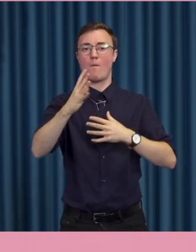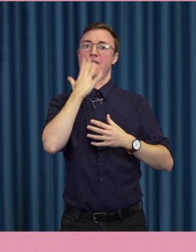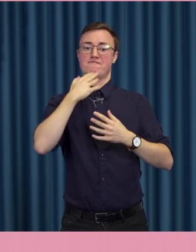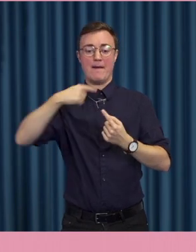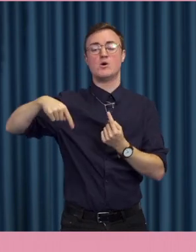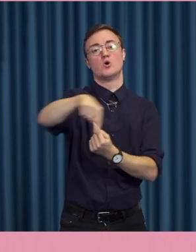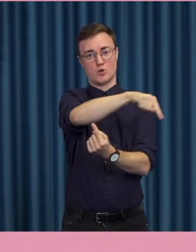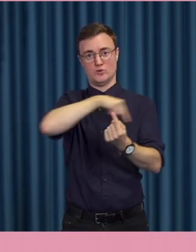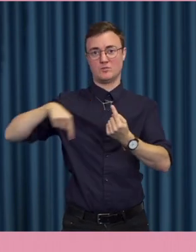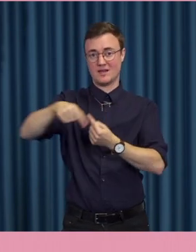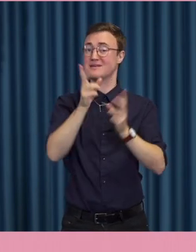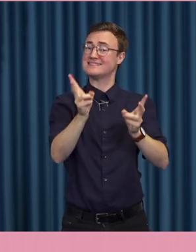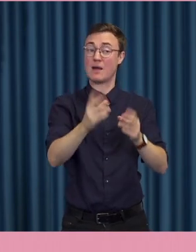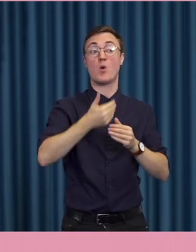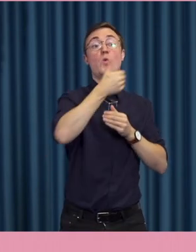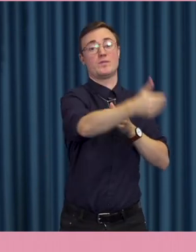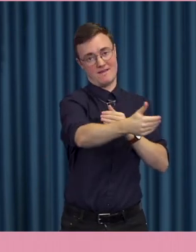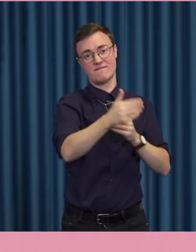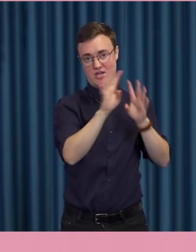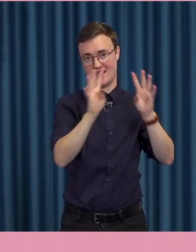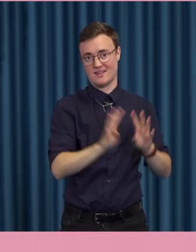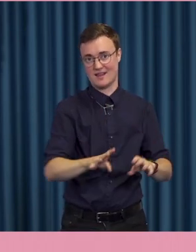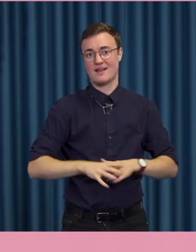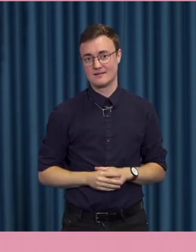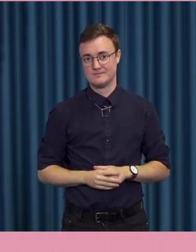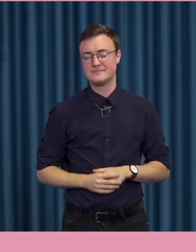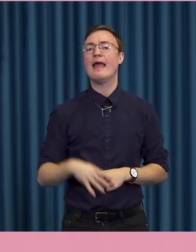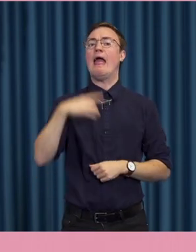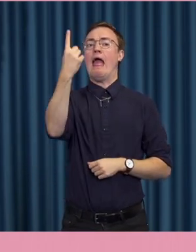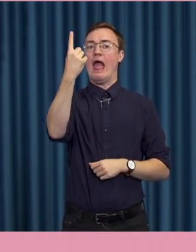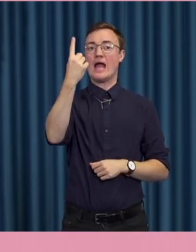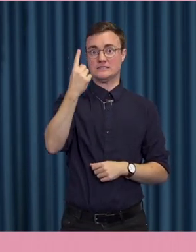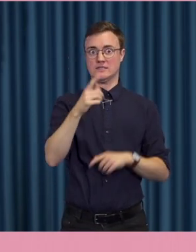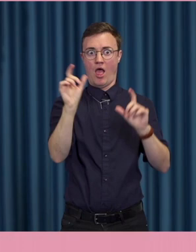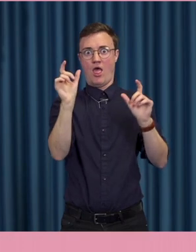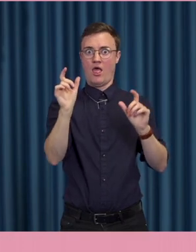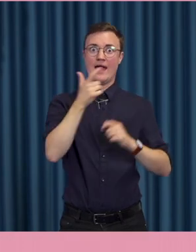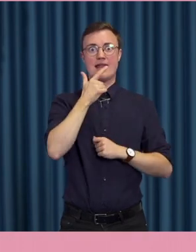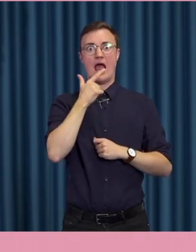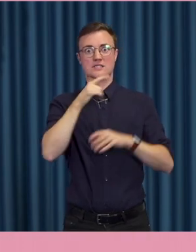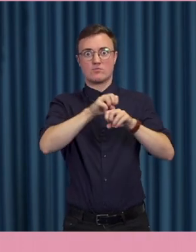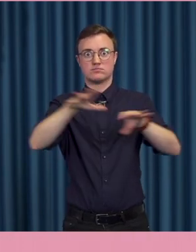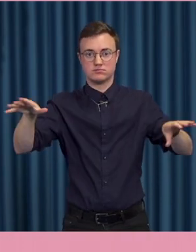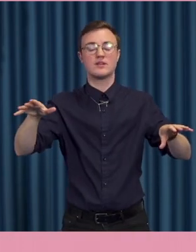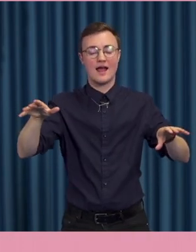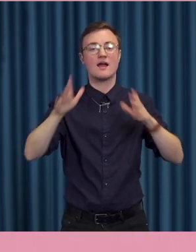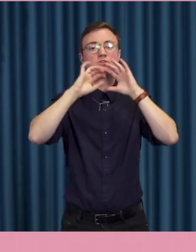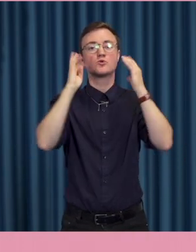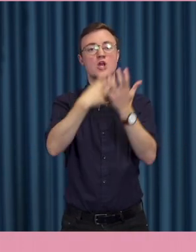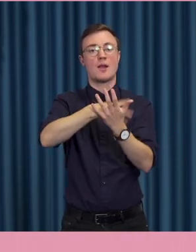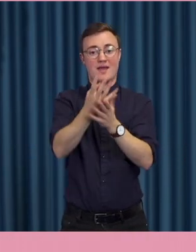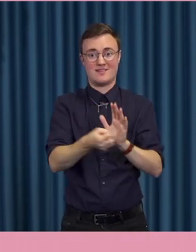man umgås med. En utbredd farhåga är att sociala medier gör att vi får bristfällig information.